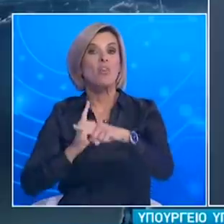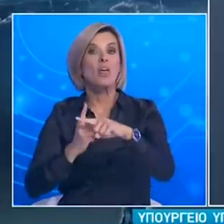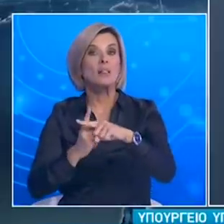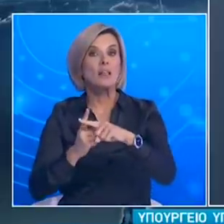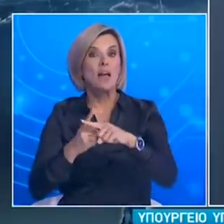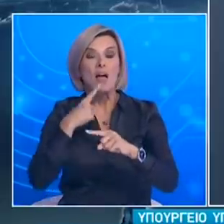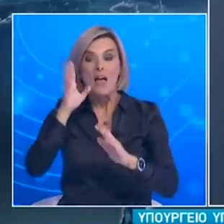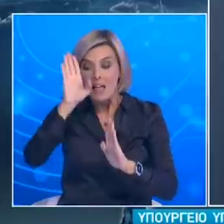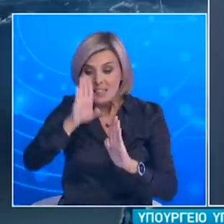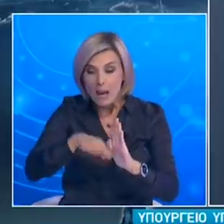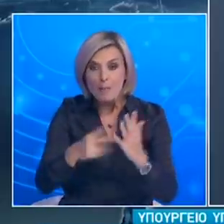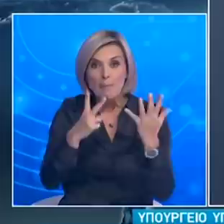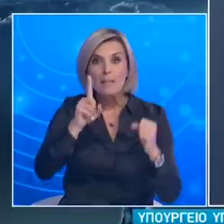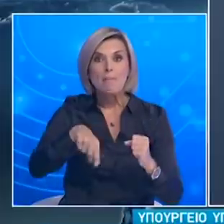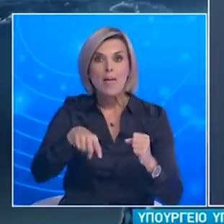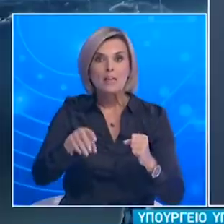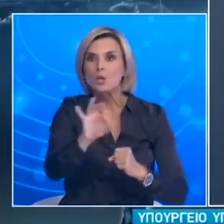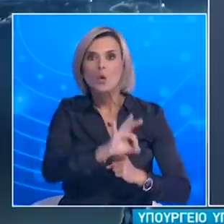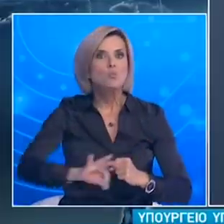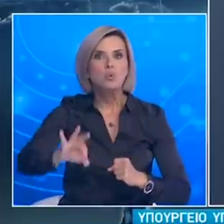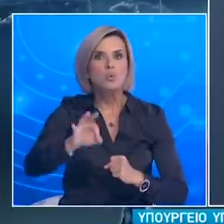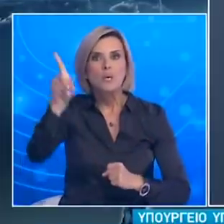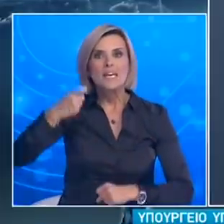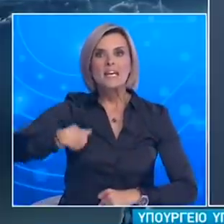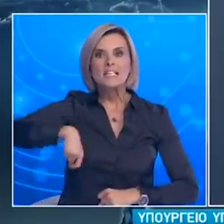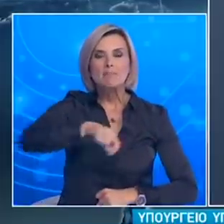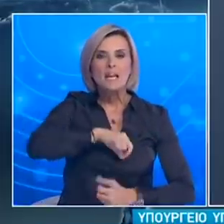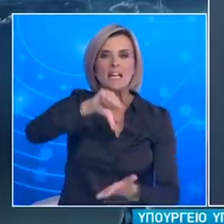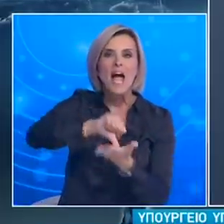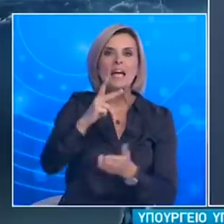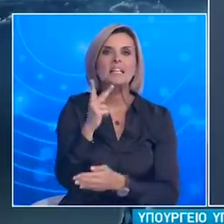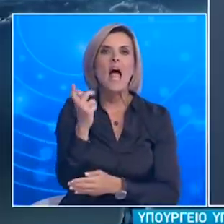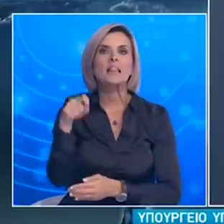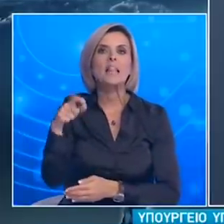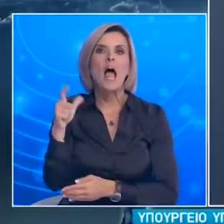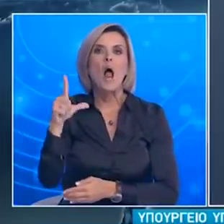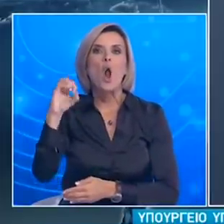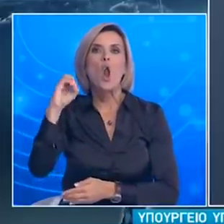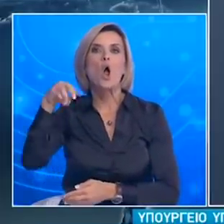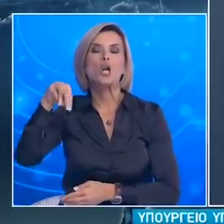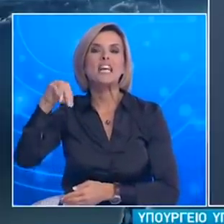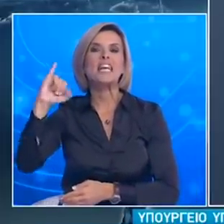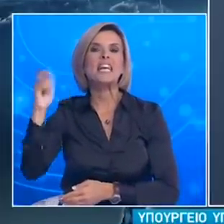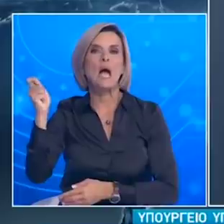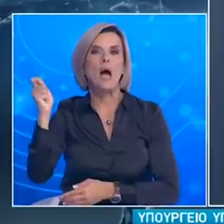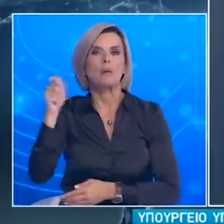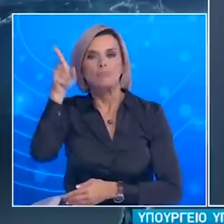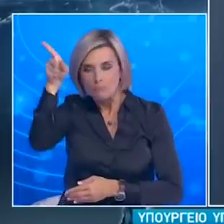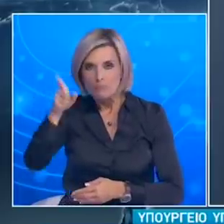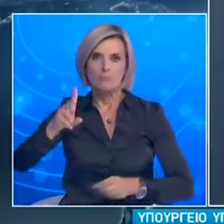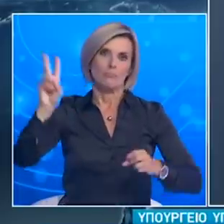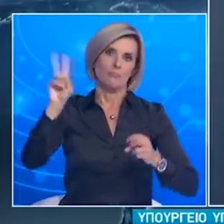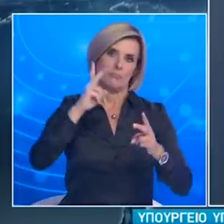τελευταίες 7 ημέρες στην περιοχή της Καταλωνίας ως πρώτο μέτρο διακόπτουμε τις πτήσεις από τη Βαρκελόνη και την ευρύτερη περιοχή της